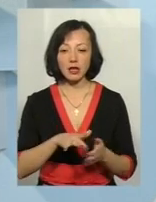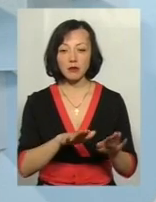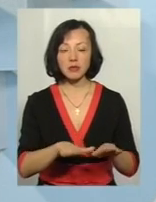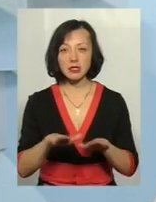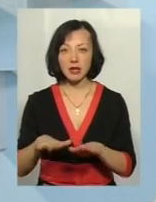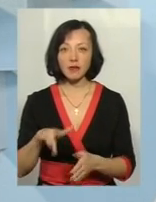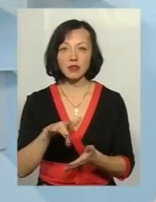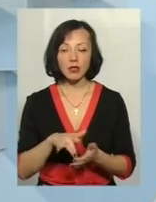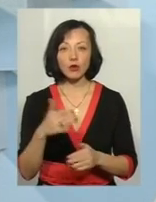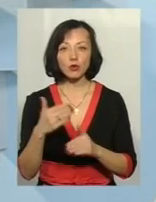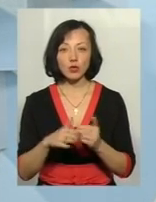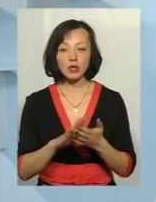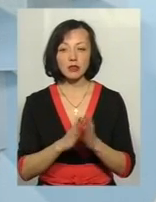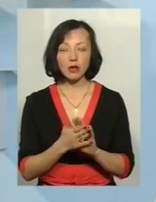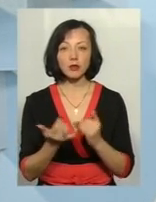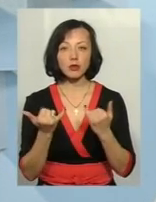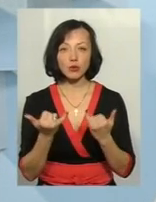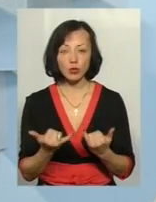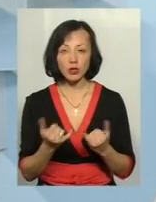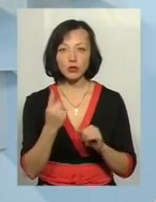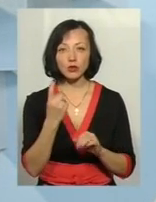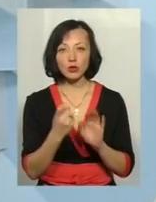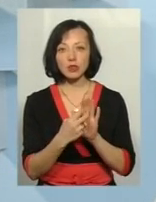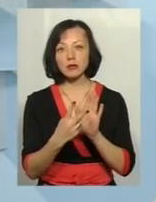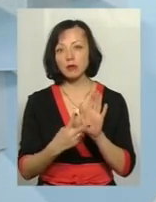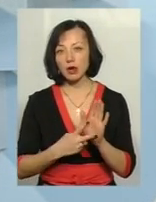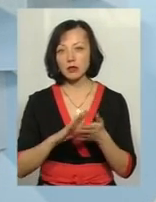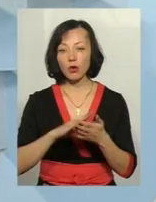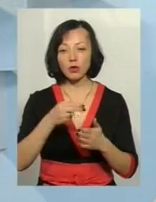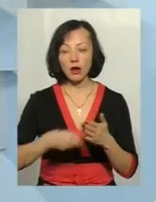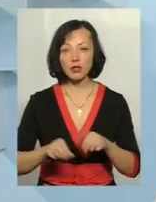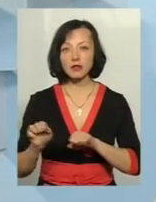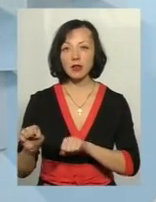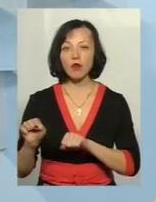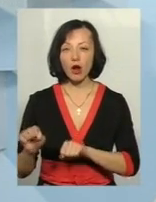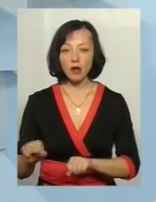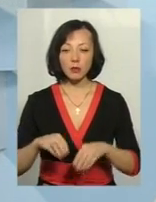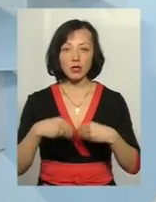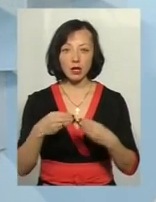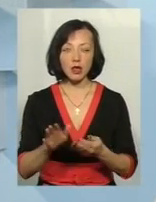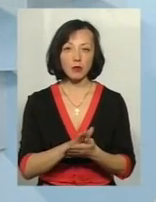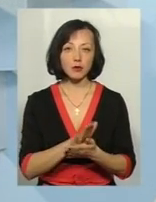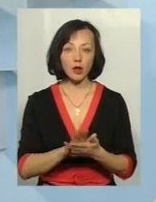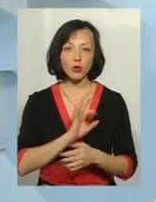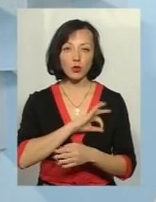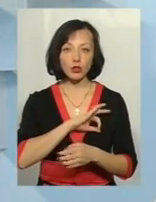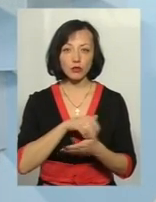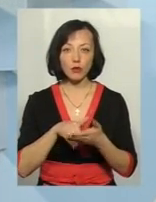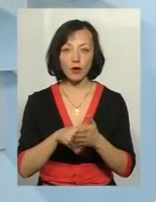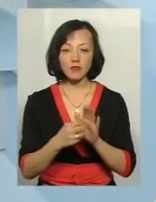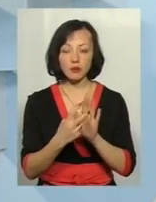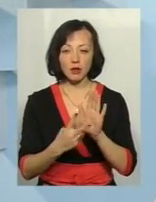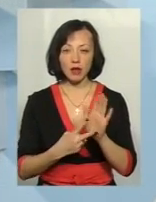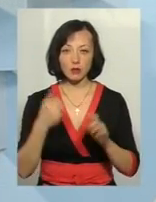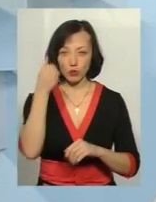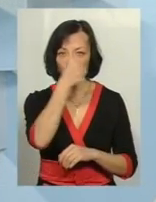центрах. І вже станом на сьогодні заключено вже 117 контрактів з адвокатами про надання безоплатної правової допомоги у 2017